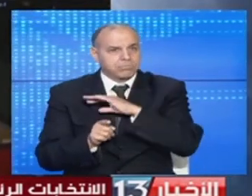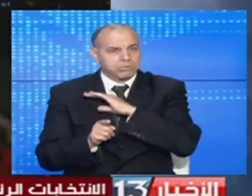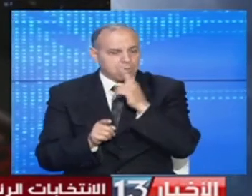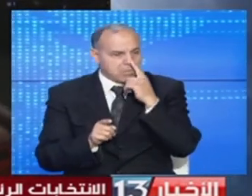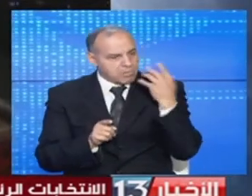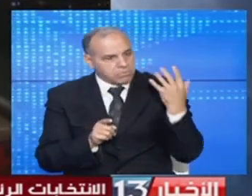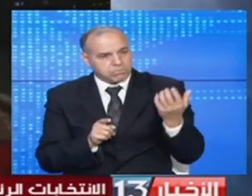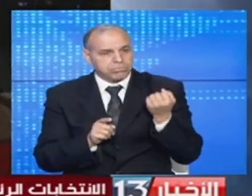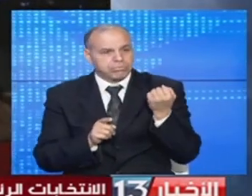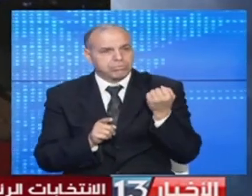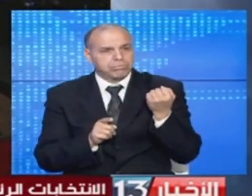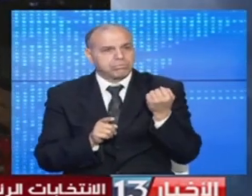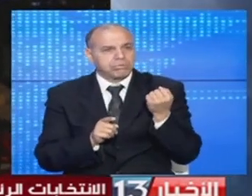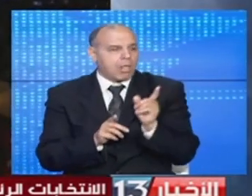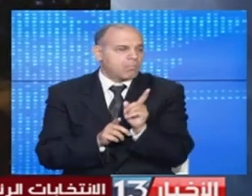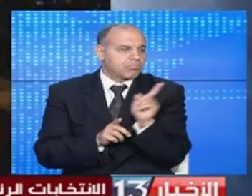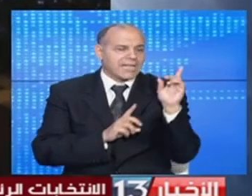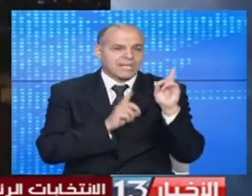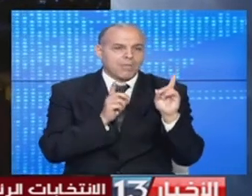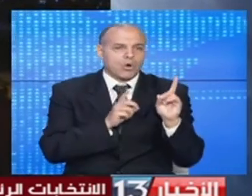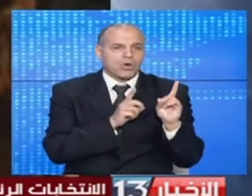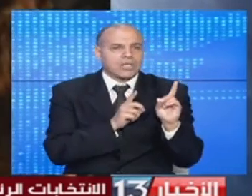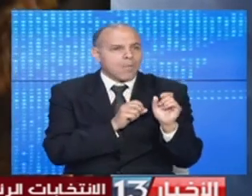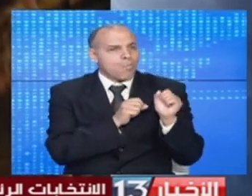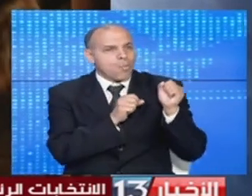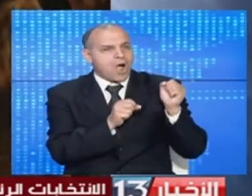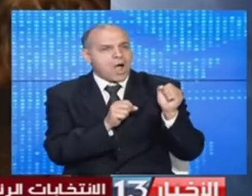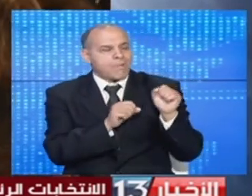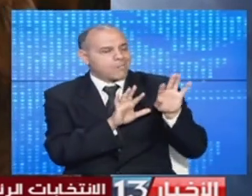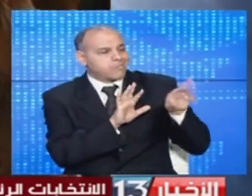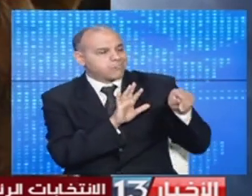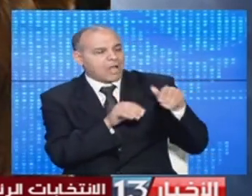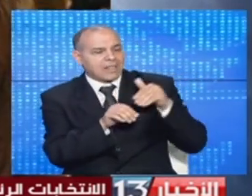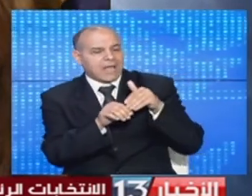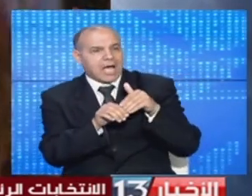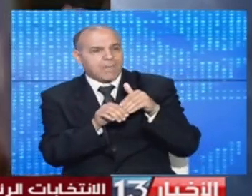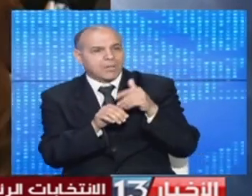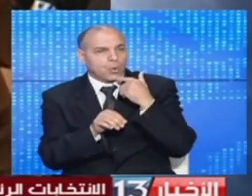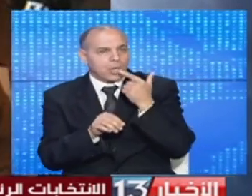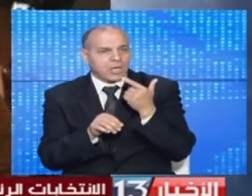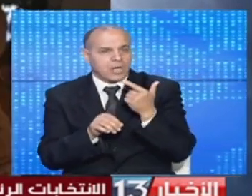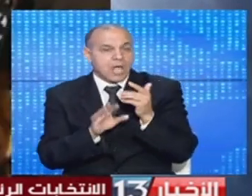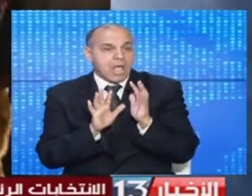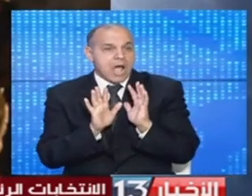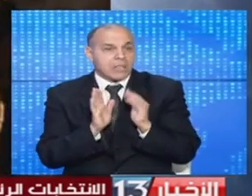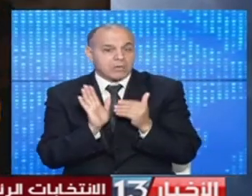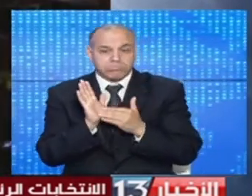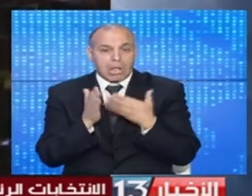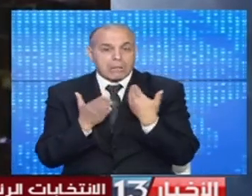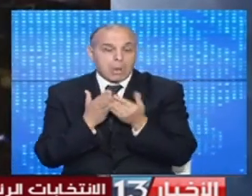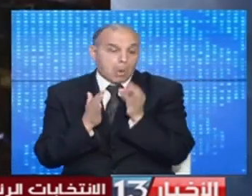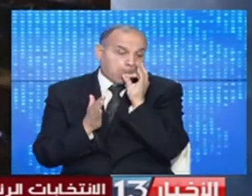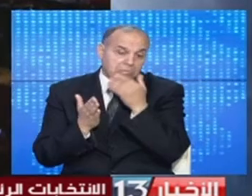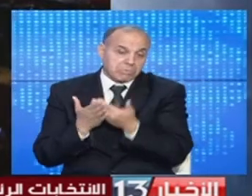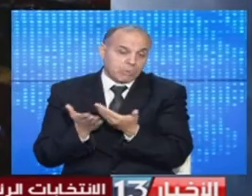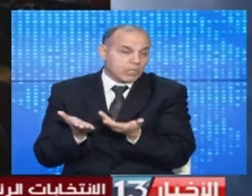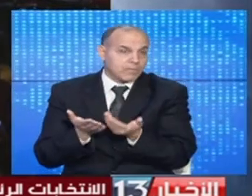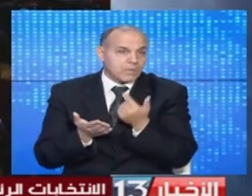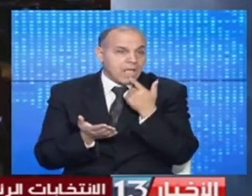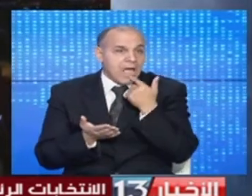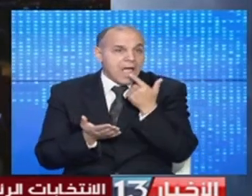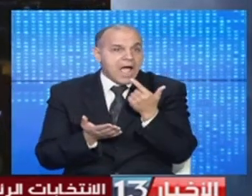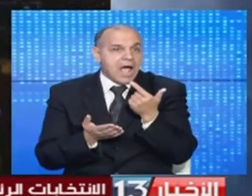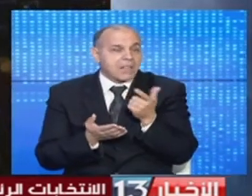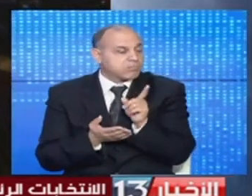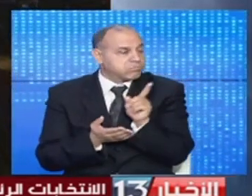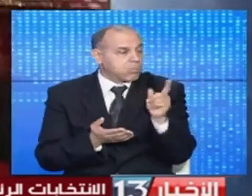الفوز ويتهم الديمقراطيين بمحاولة سرقة الانتخابات منه دون أن يقدم أي دليل وتأتي